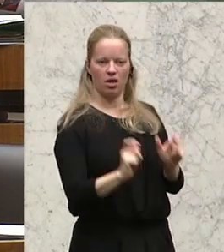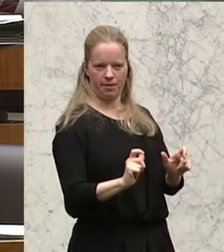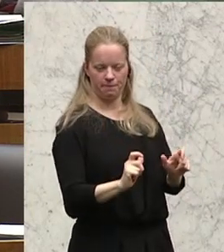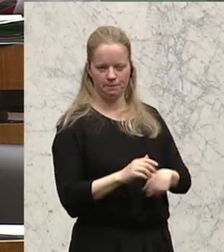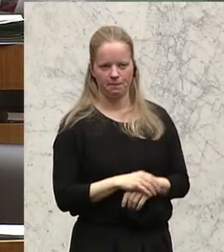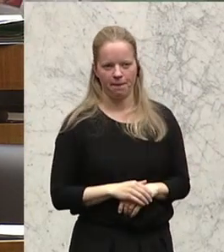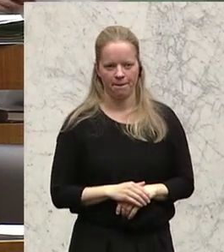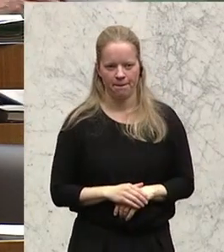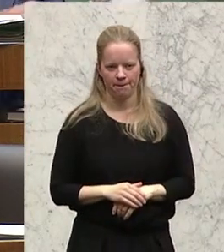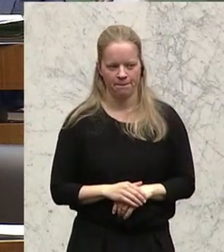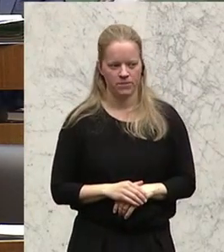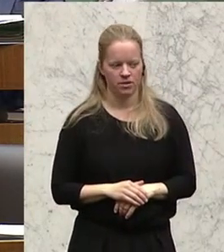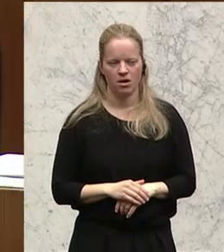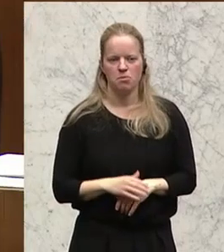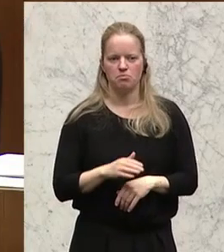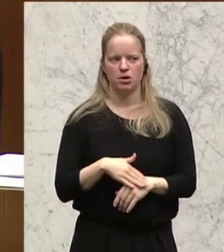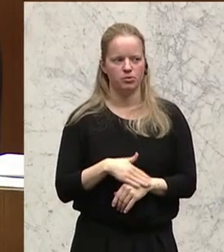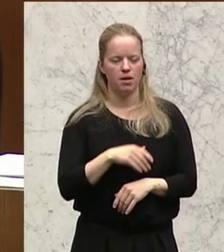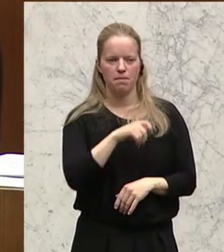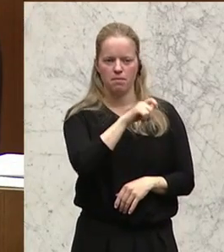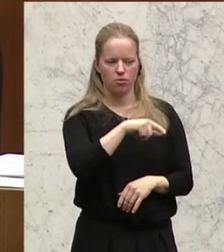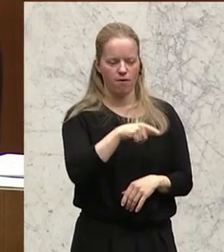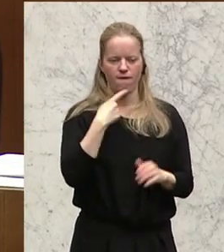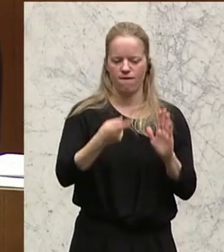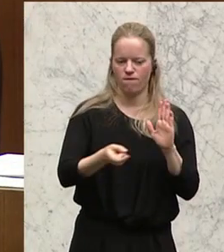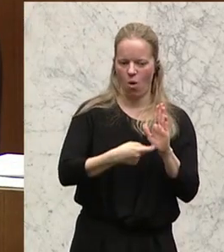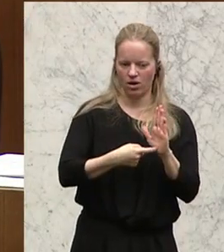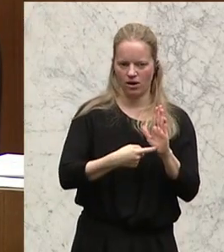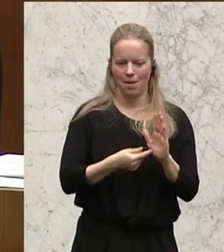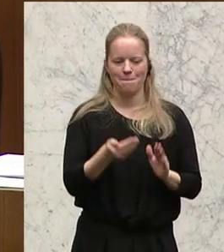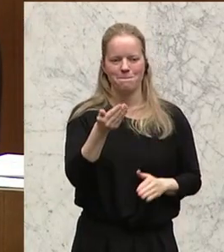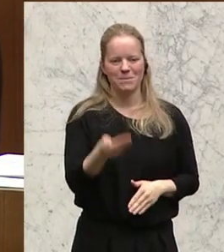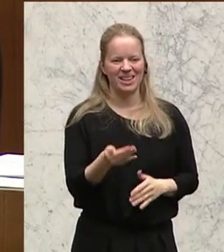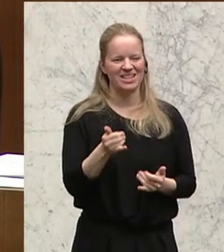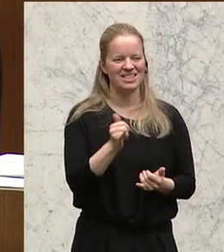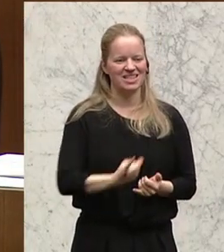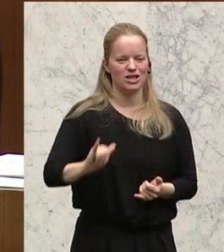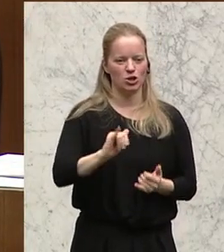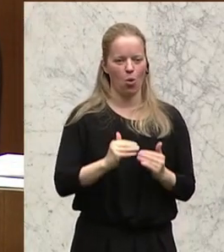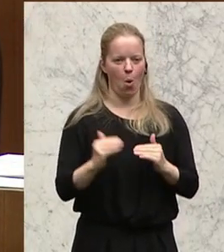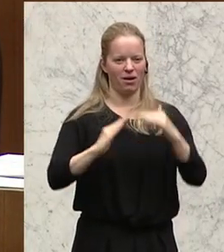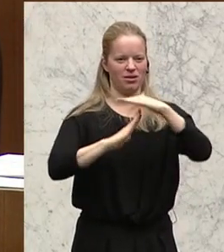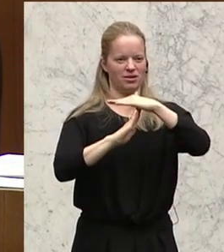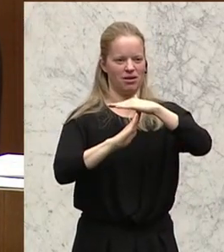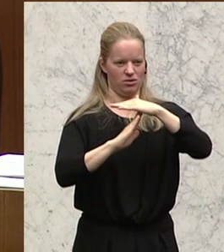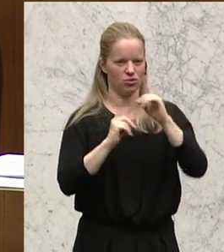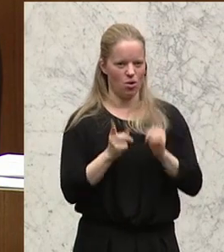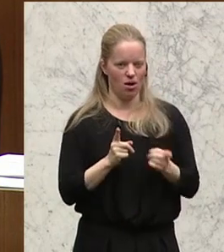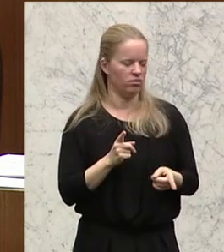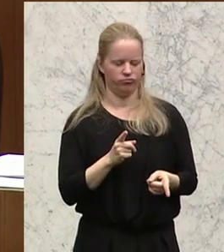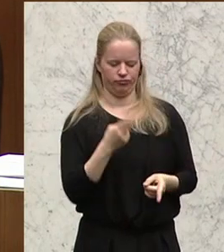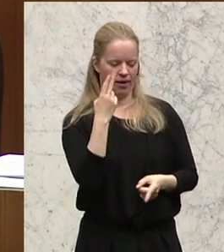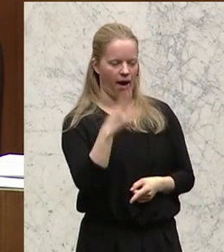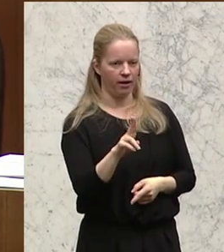nein, sage ich der zu Forderungen, die auf die Einführung von Mietzins-Obergrenzen drängen. Denn